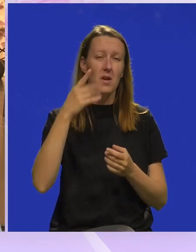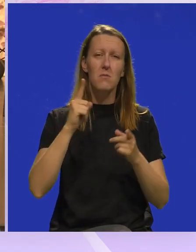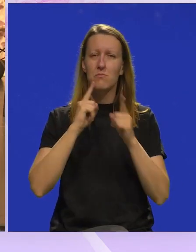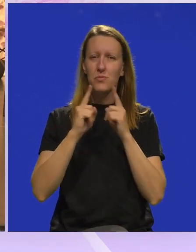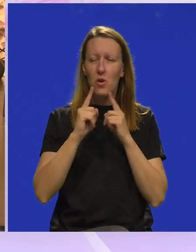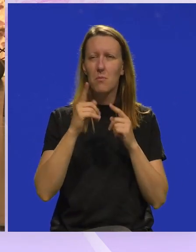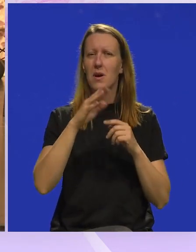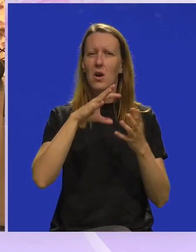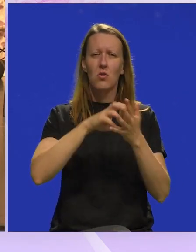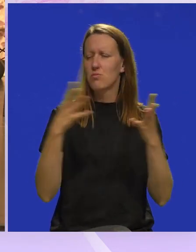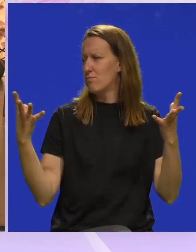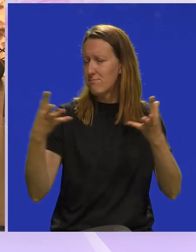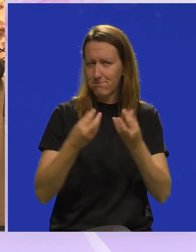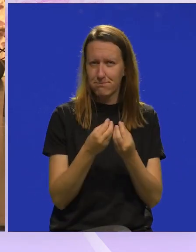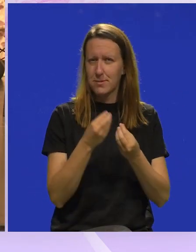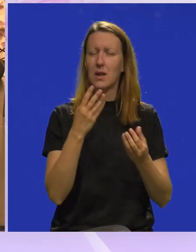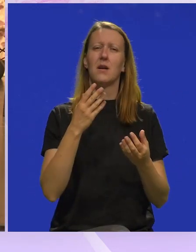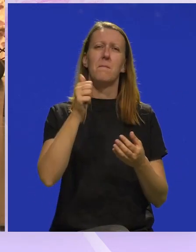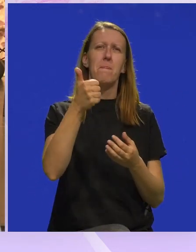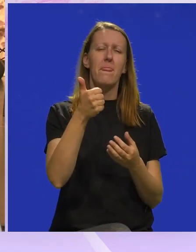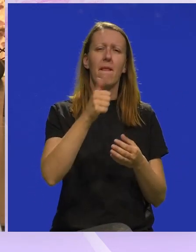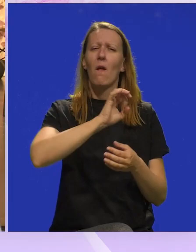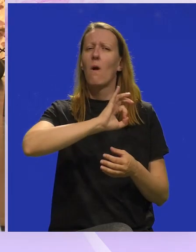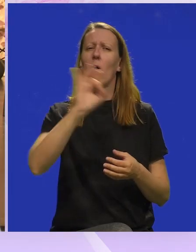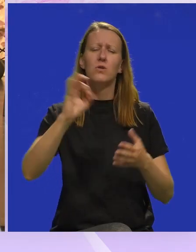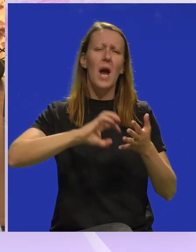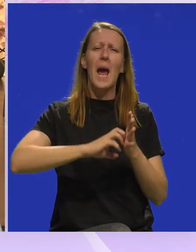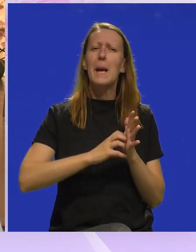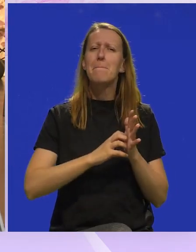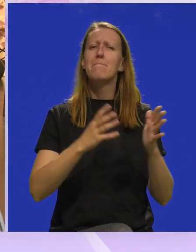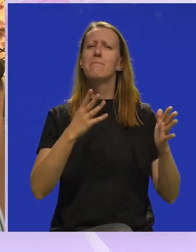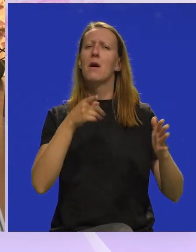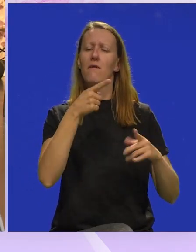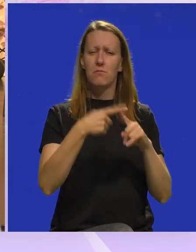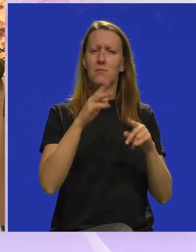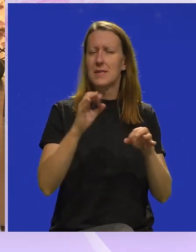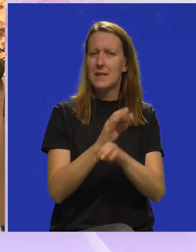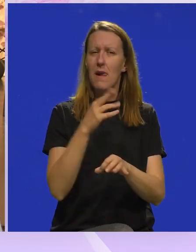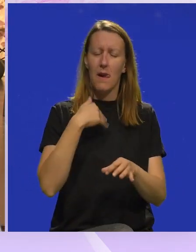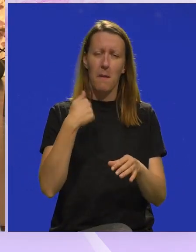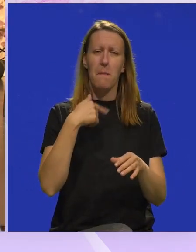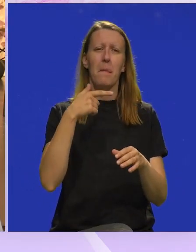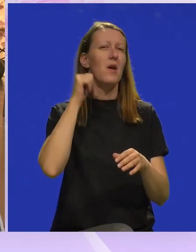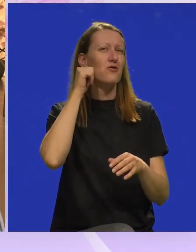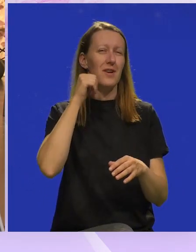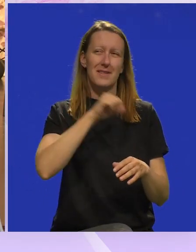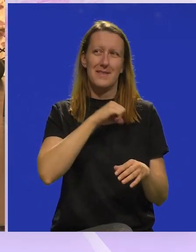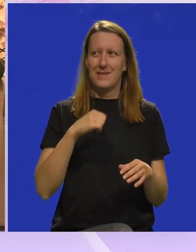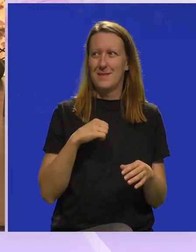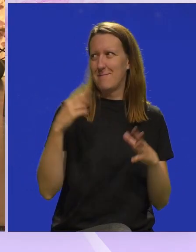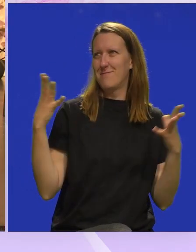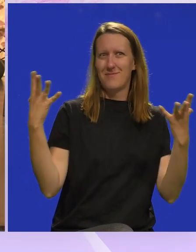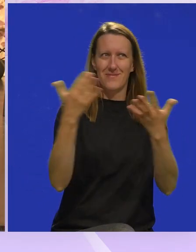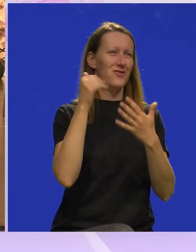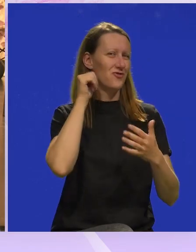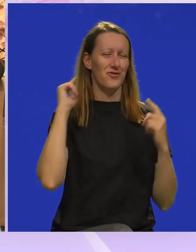proba, stvarno ansambl je bio jedna sjajna ekipa. Ovoga puta sam imao tu srijeću da sam blažen među ženama, tako da stvarno